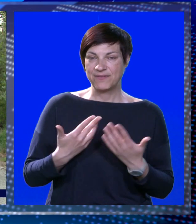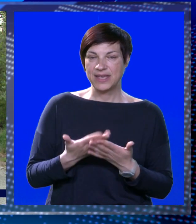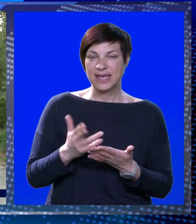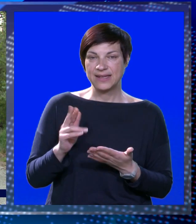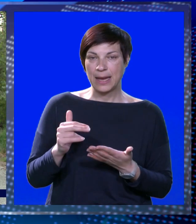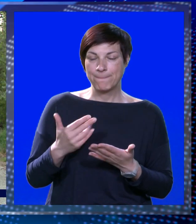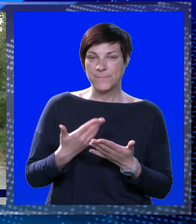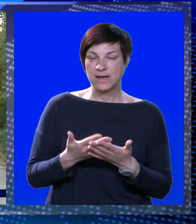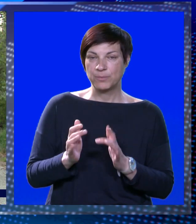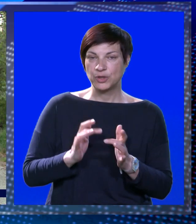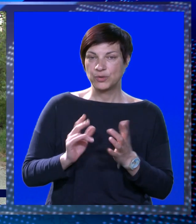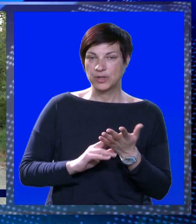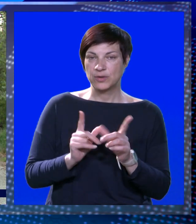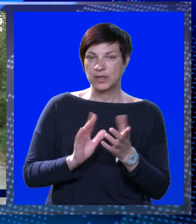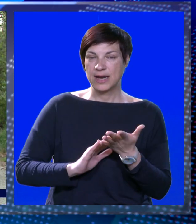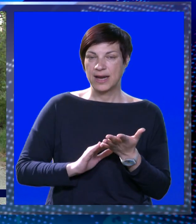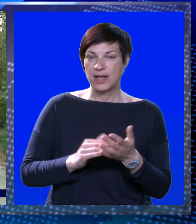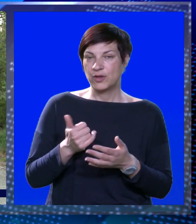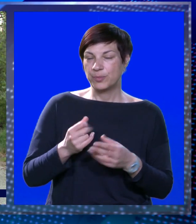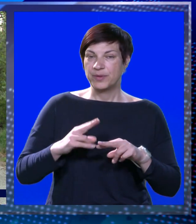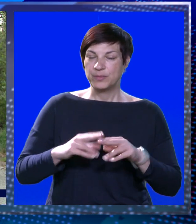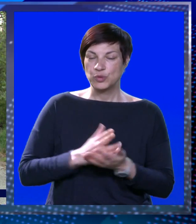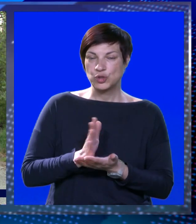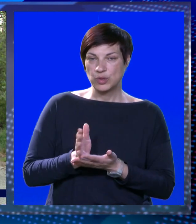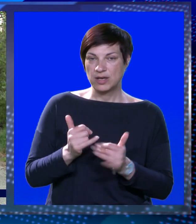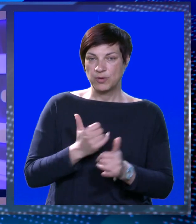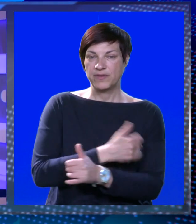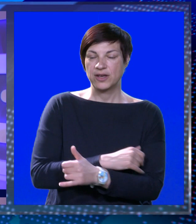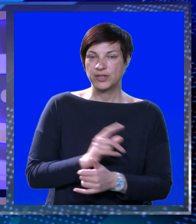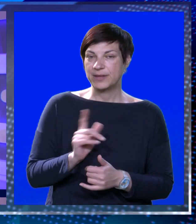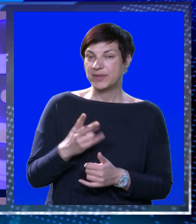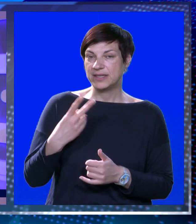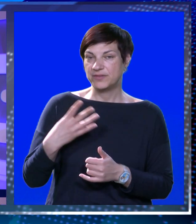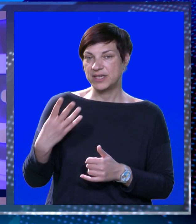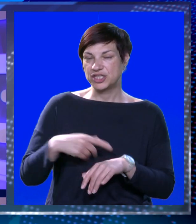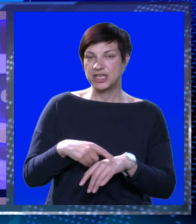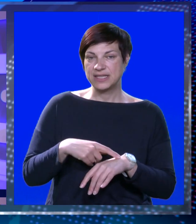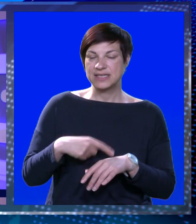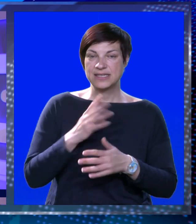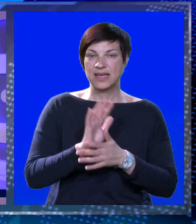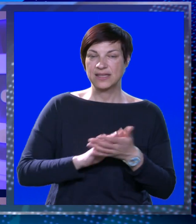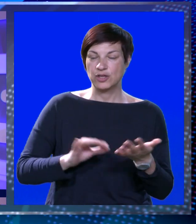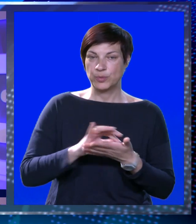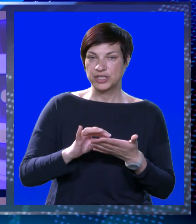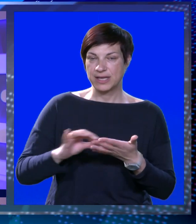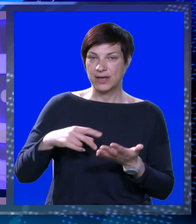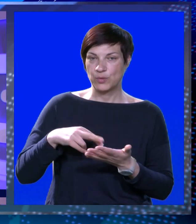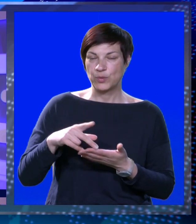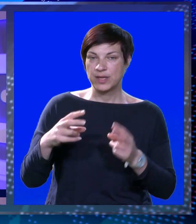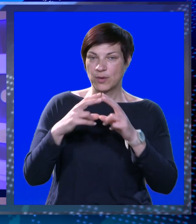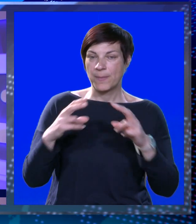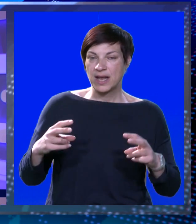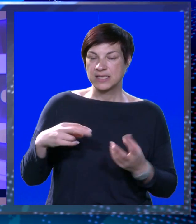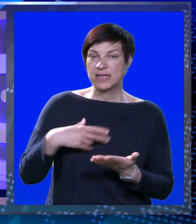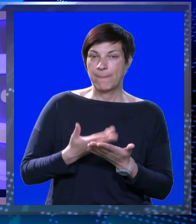vikend, znači, imamo turnire u Neumu kje je pripust u jelim ove godine. Niti 24 sata od početka prijava za utrku